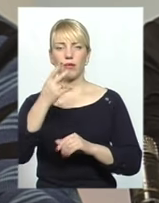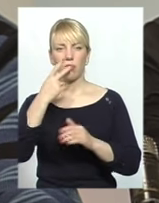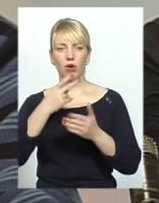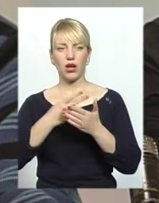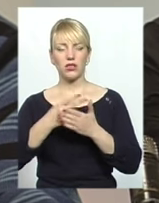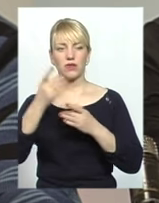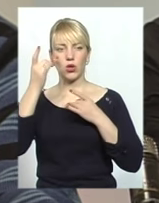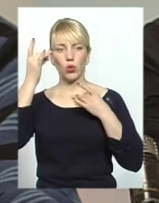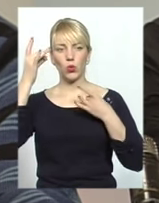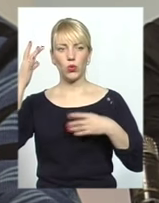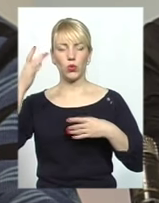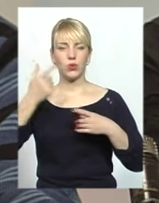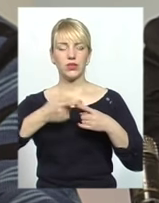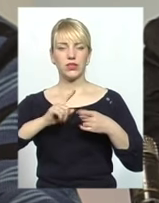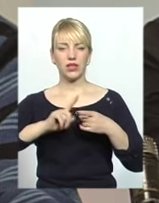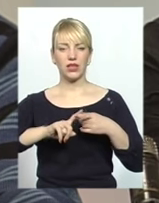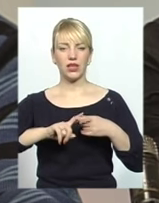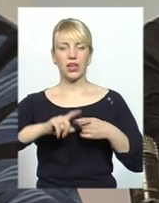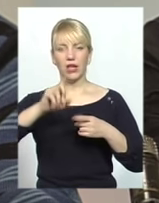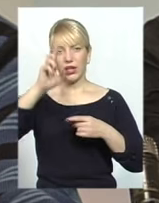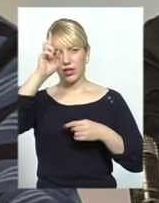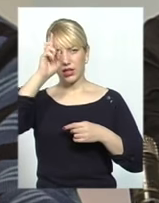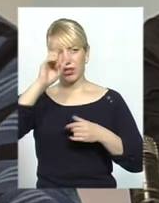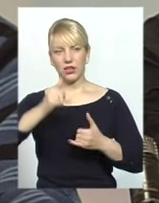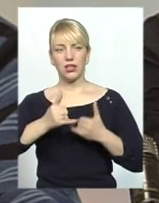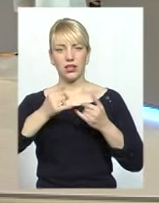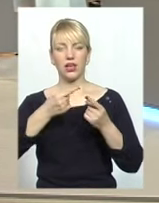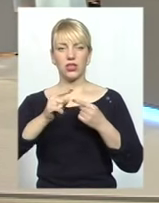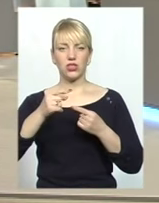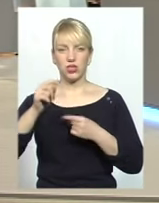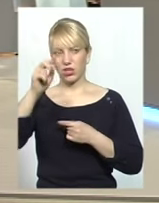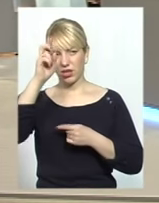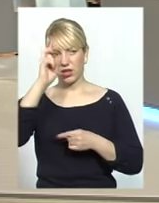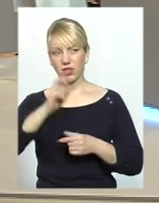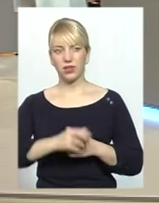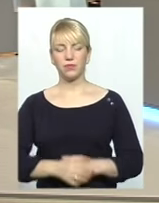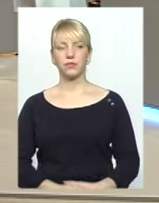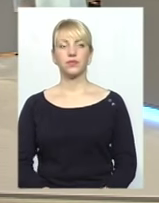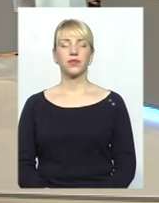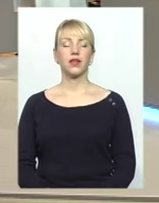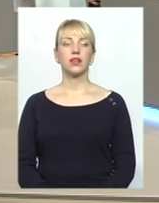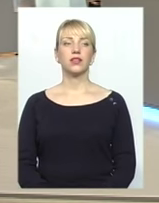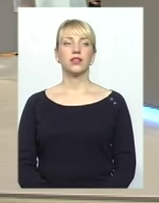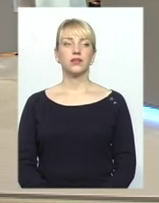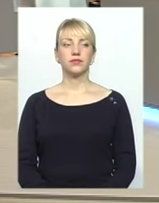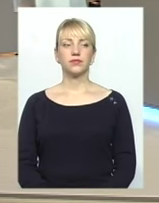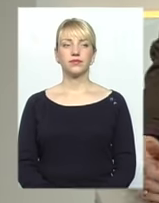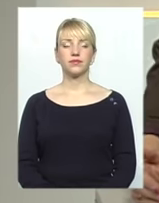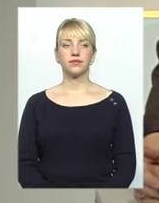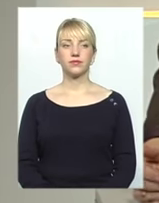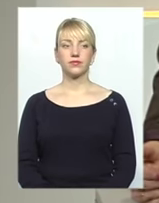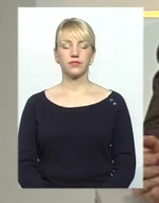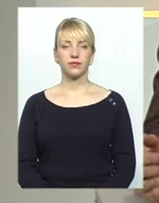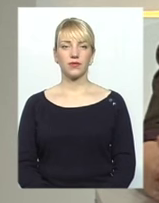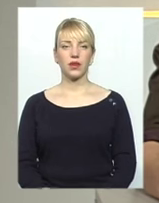культуру цієї країни для інших країн. Дякую вам. І ми зв'язалися ще з